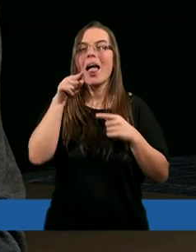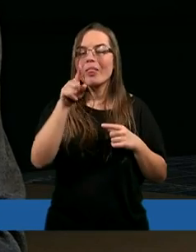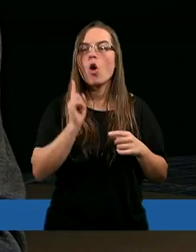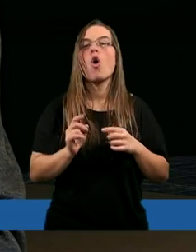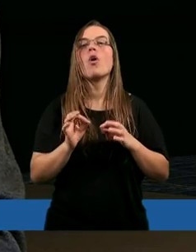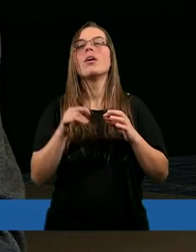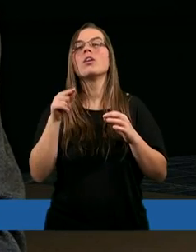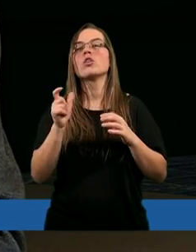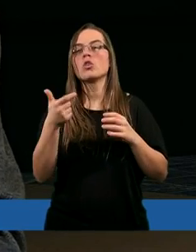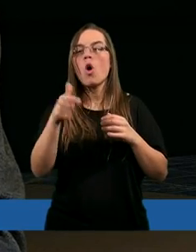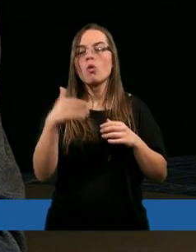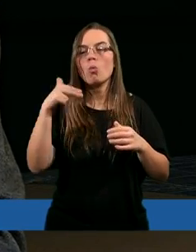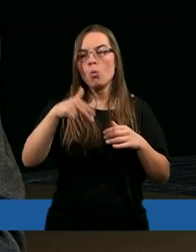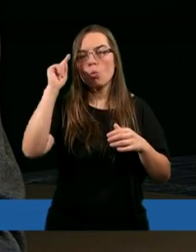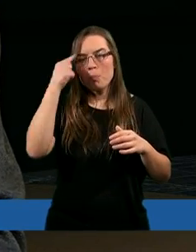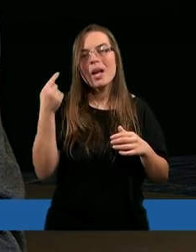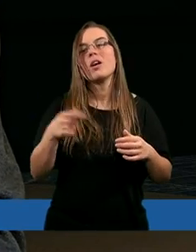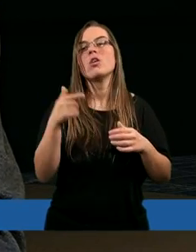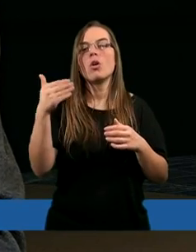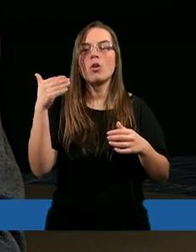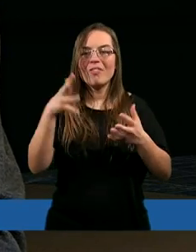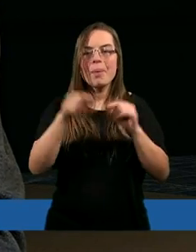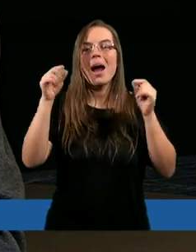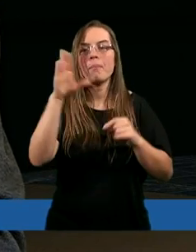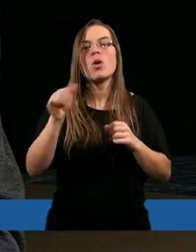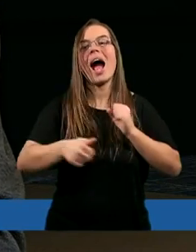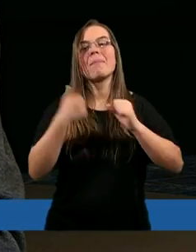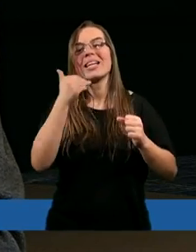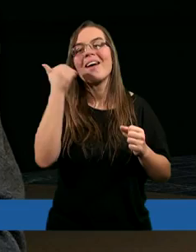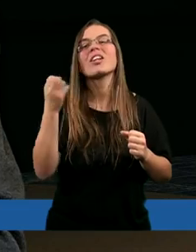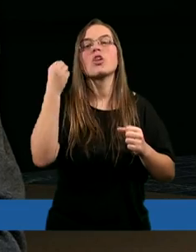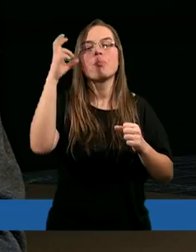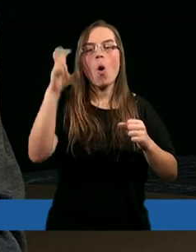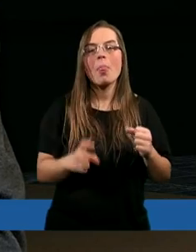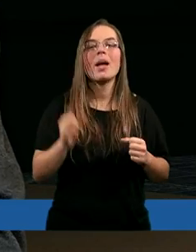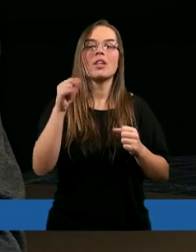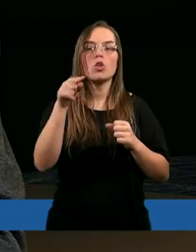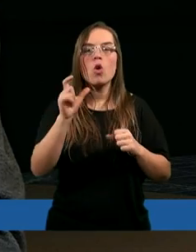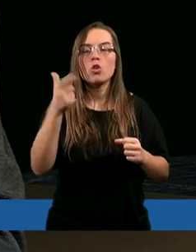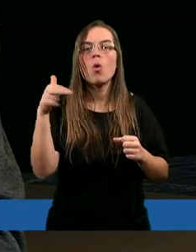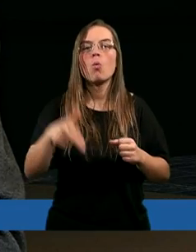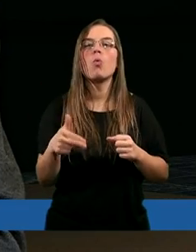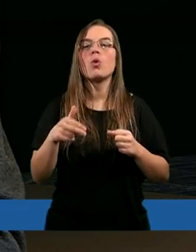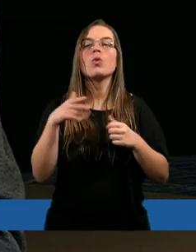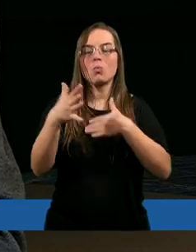to, co u świata głupiego wybrał Bóg, aby zawstydzić mądrych i to, co u świata słabego